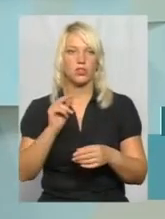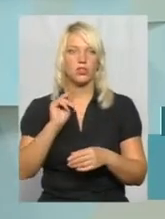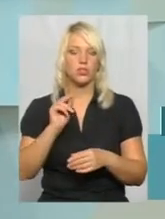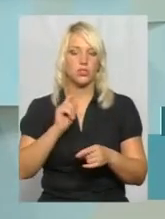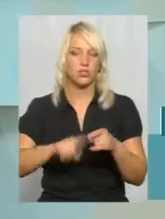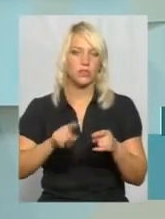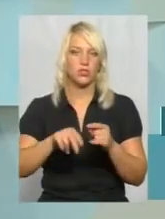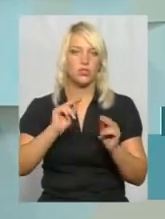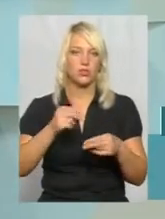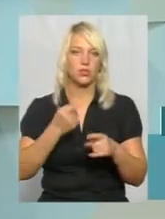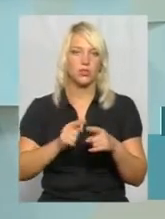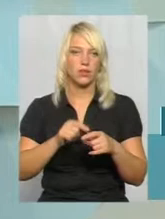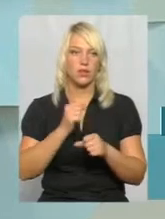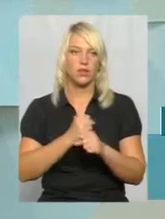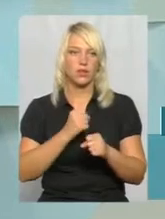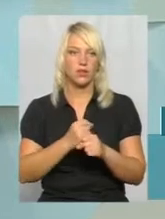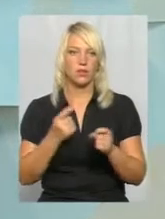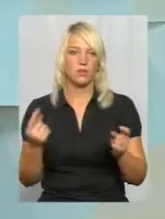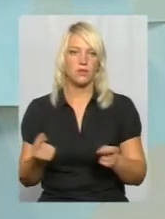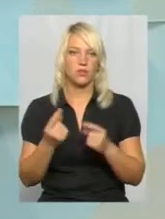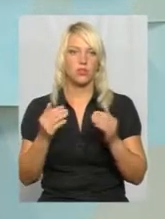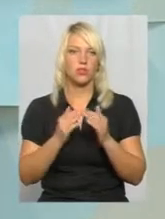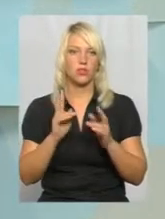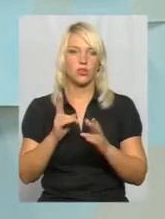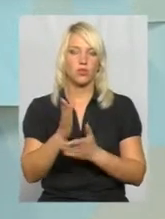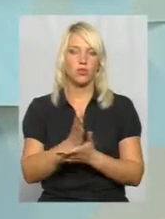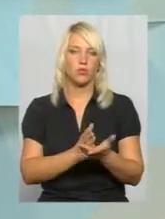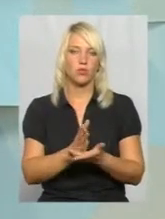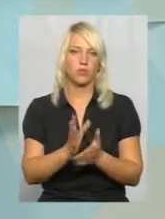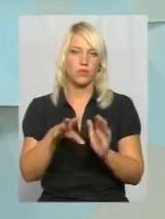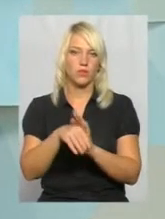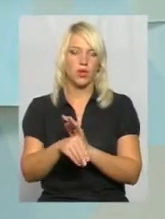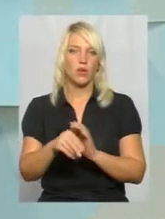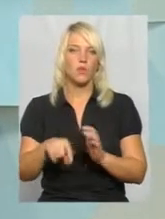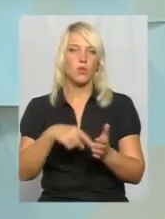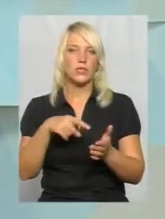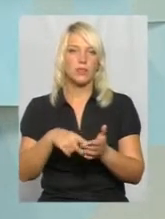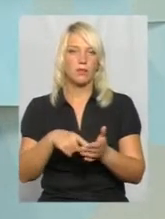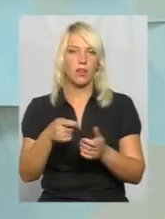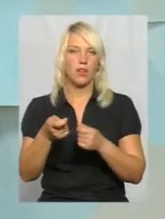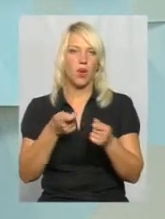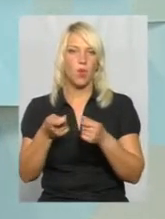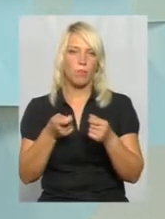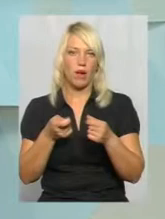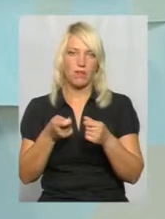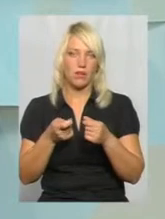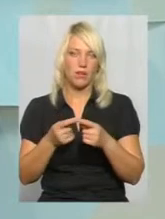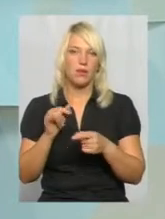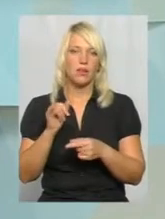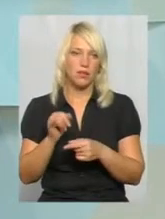це роблять звичайні будинки, які обслуговуються муніципальними компаніями. Крім того,